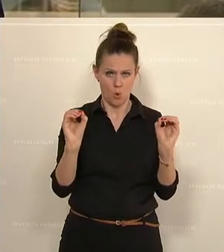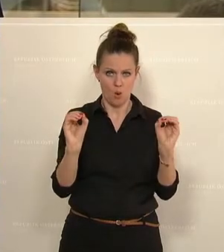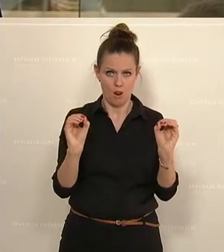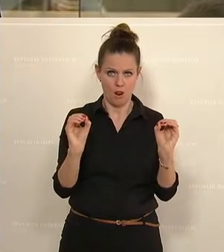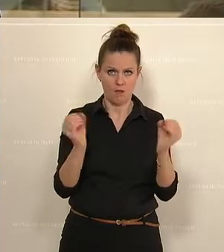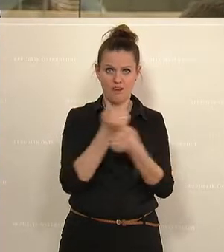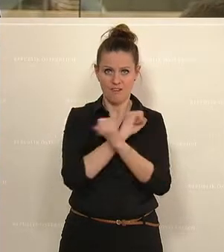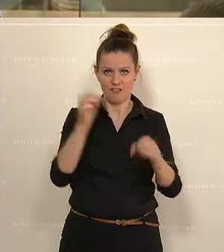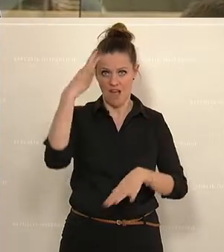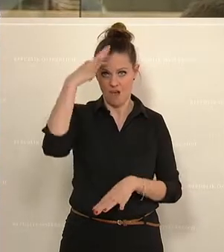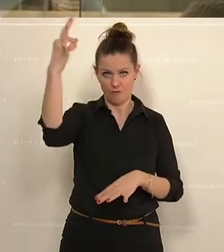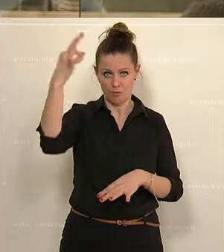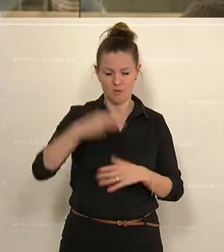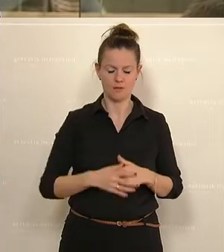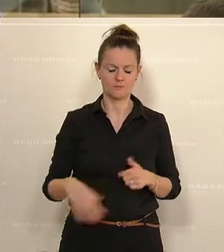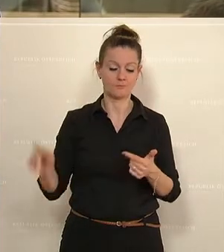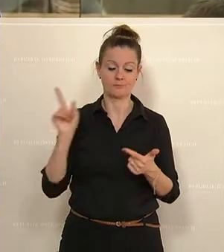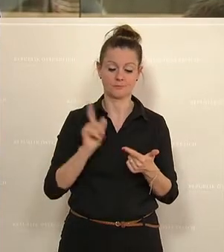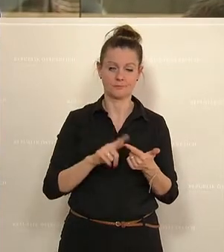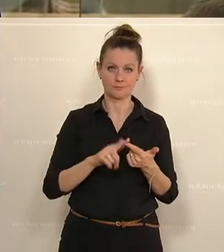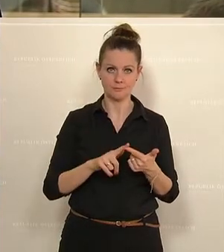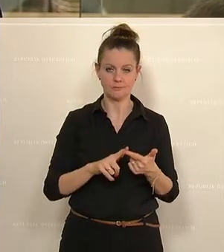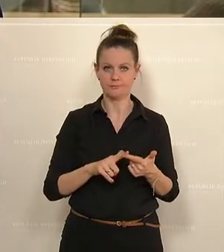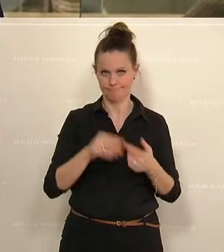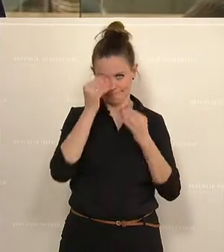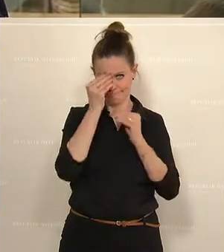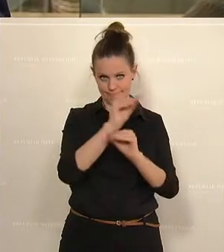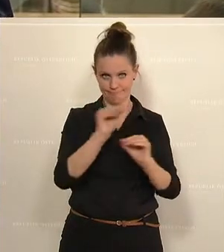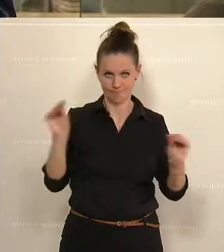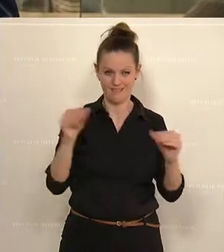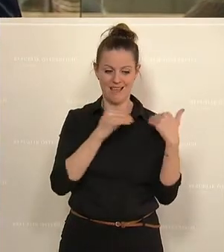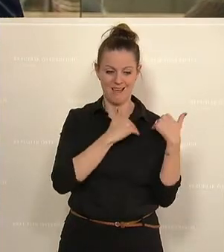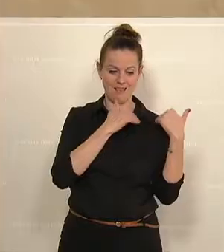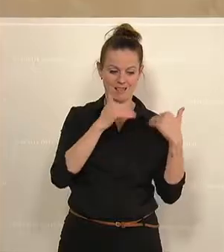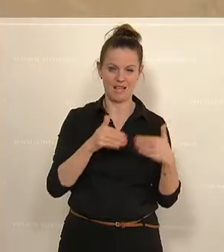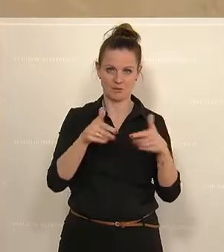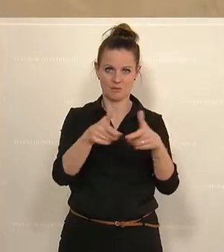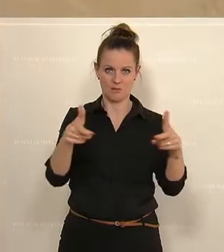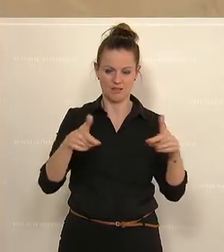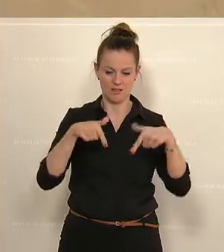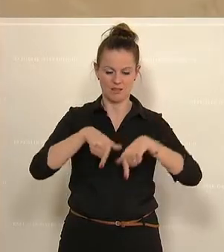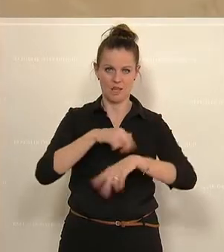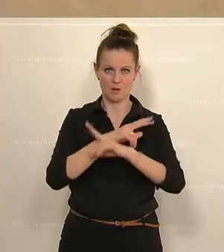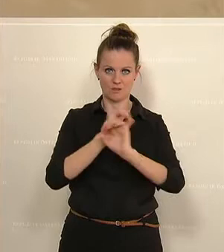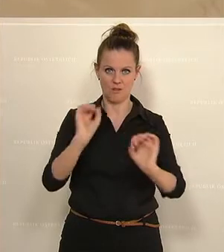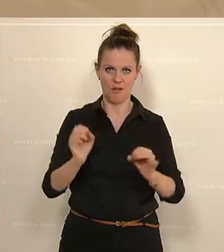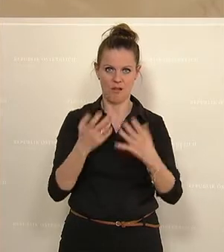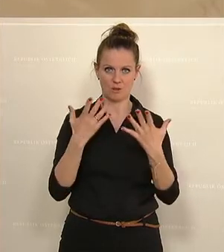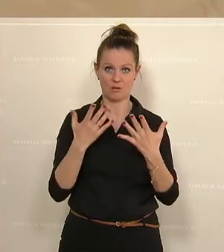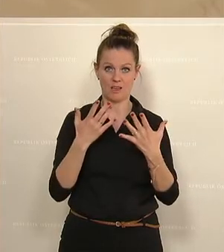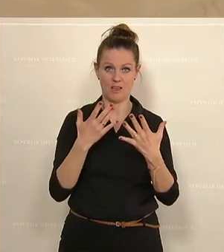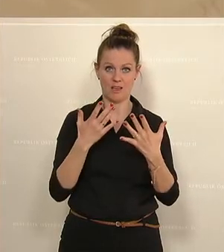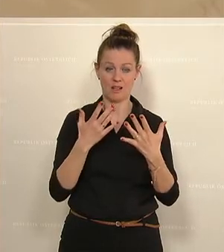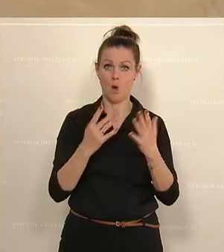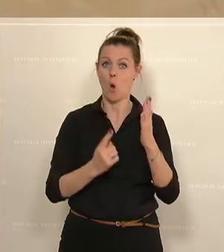erfunden. Weiters habe ich darauf hingewiesen, dass die Entlastungspakete in Österreich aktuell deutlich höher